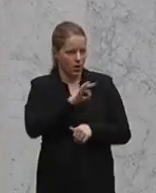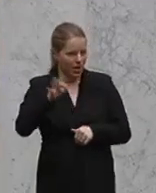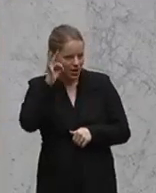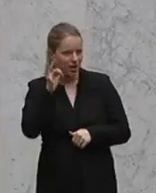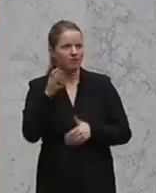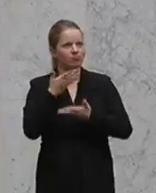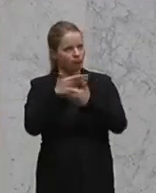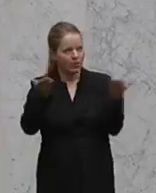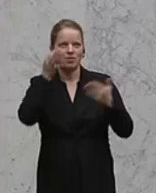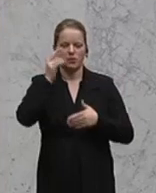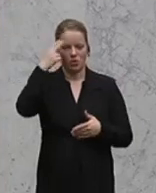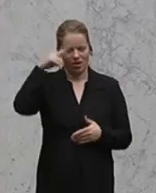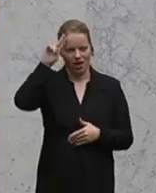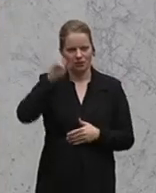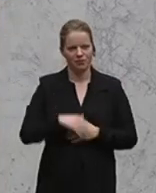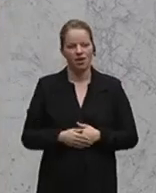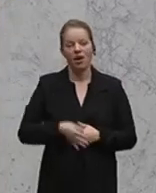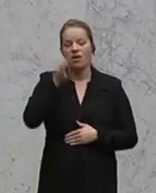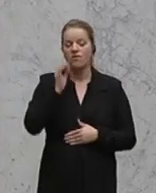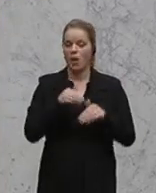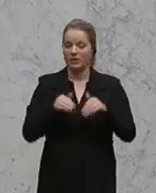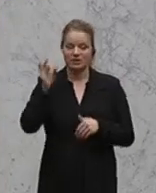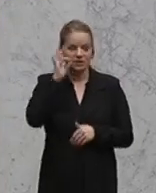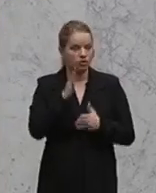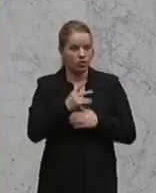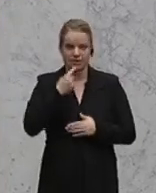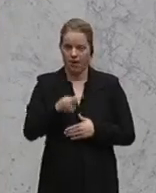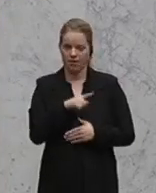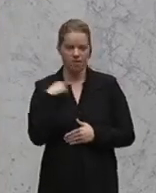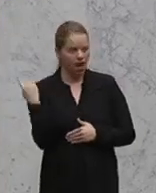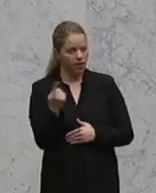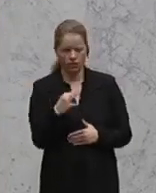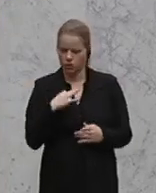gezeugt wurden, auf Informationen darüber, wer ihre tatsächlichen Eltern sind, gewährleistet werde.